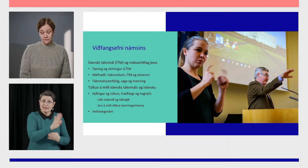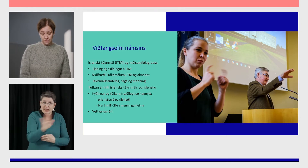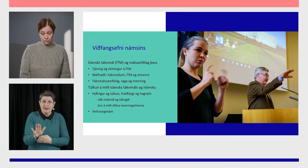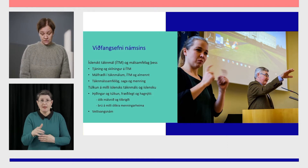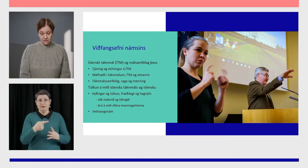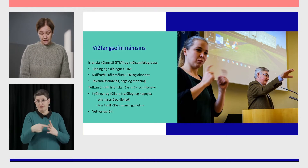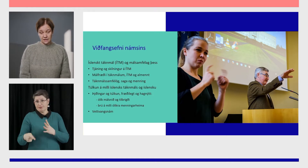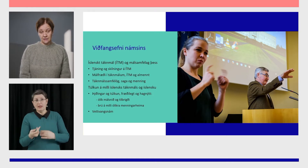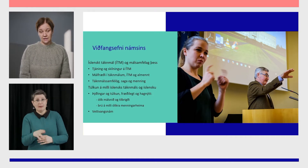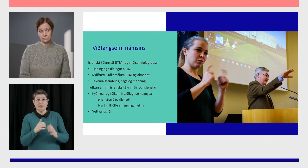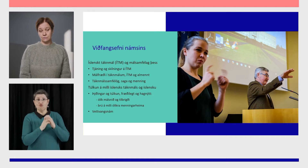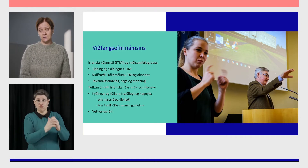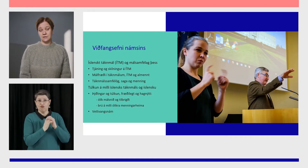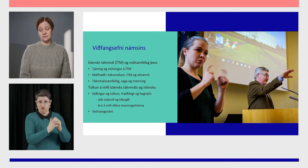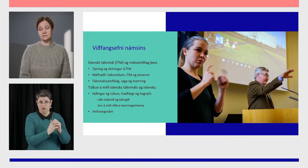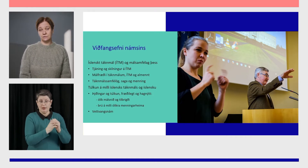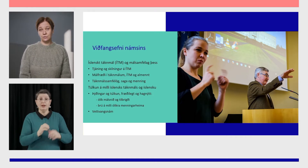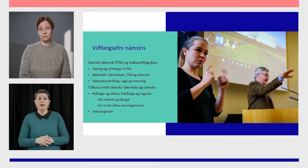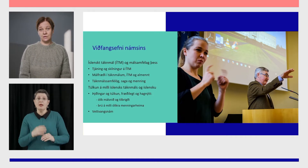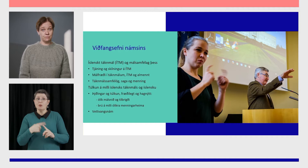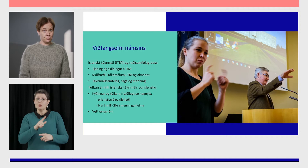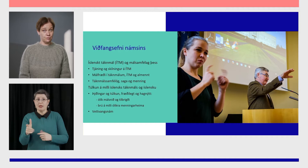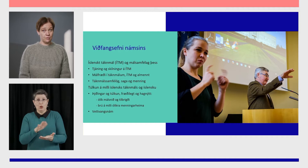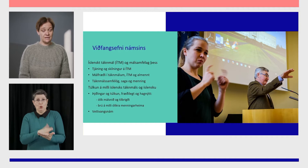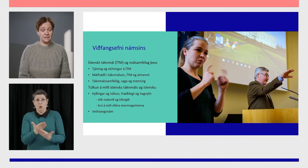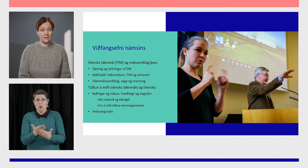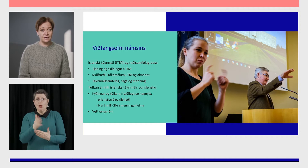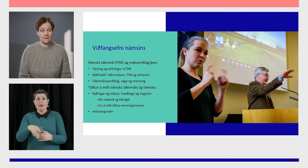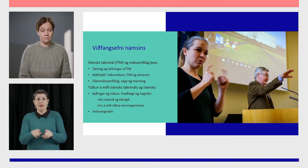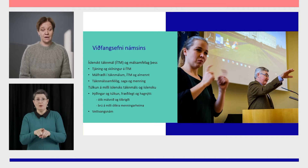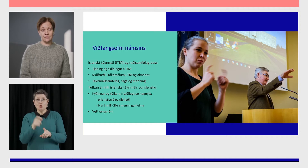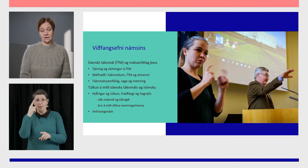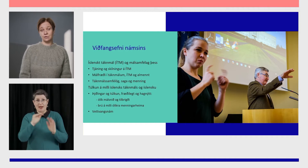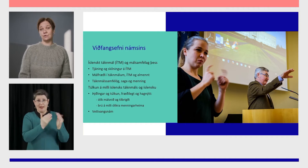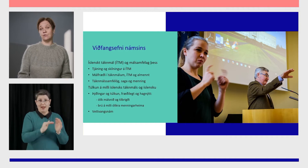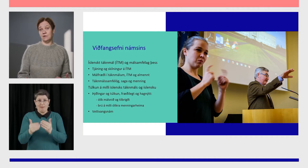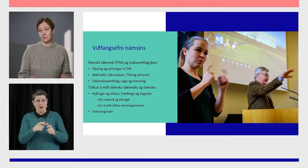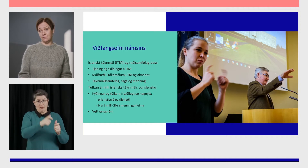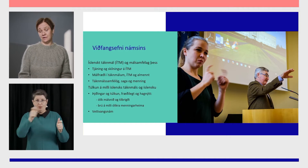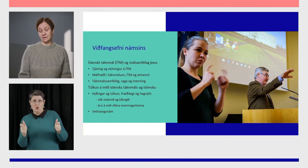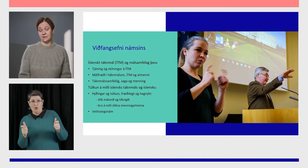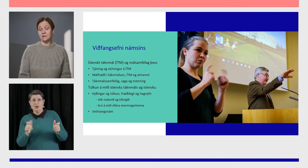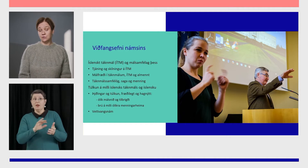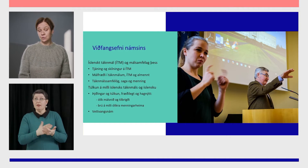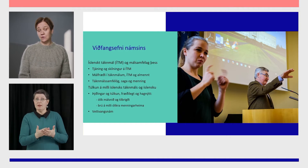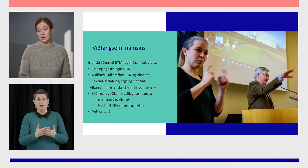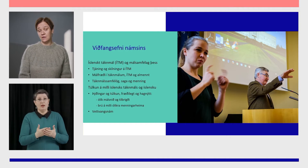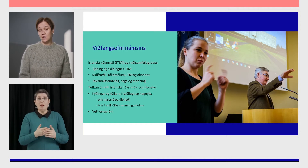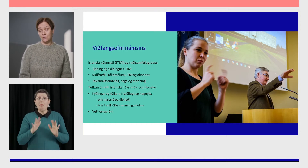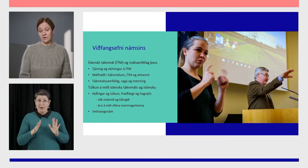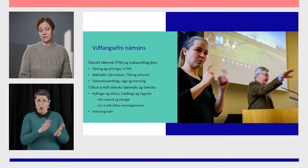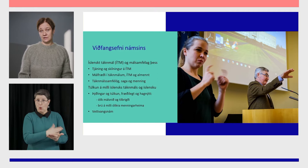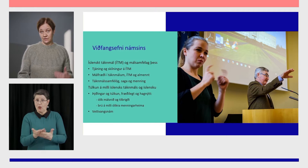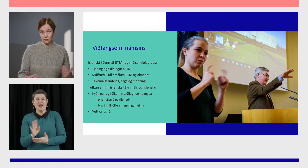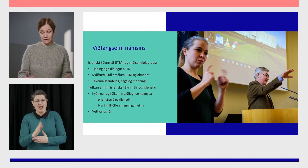tækmáli og síðan er tólkurinn brú á milli menningar heima, hann þarf að hafa tök á fleiru en bara geta tólkað